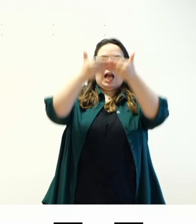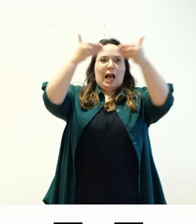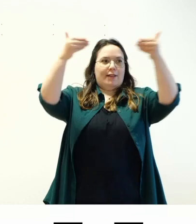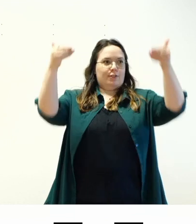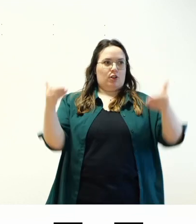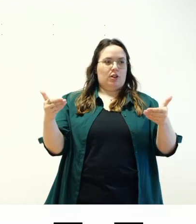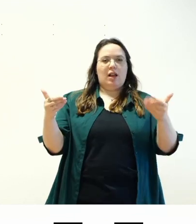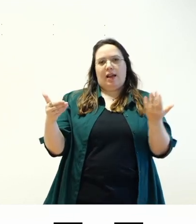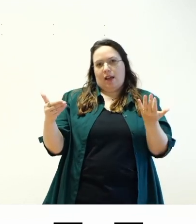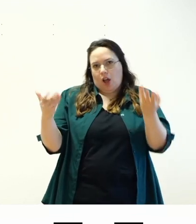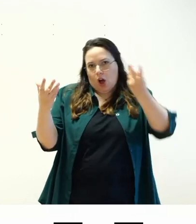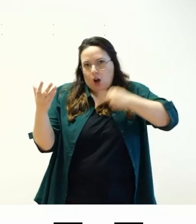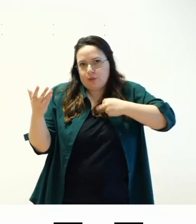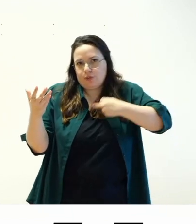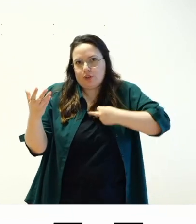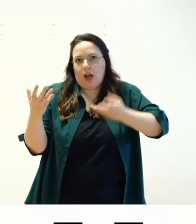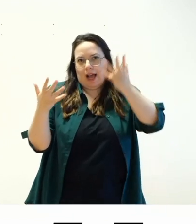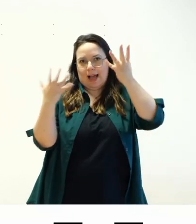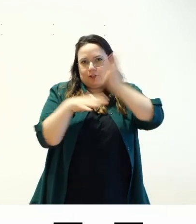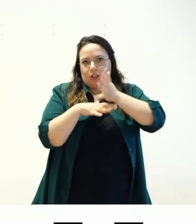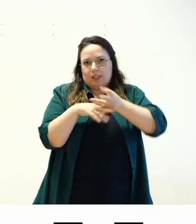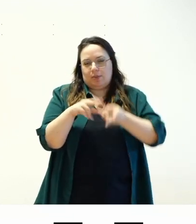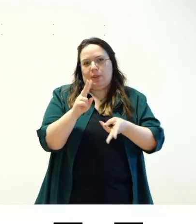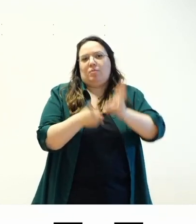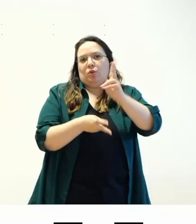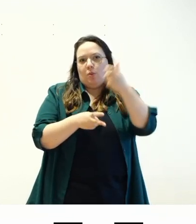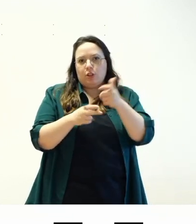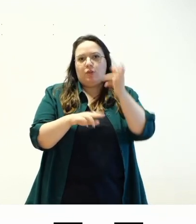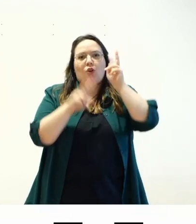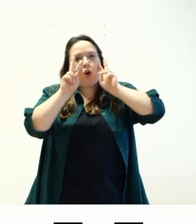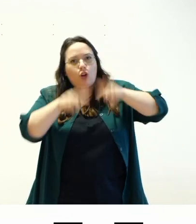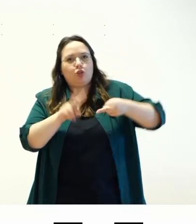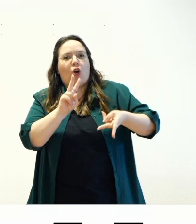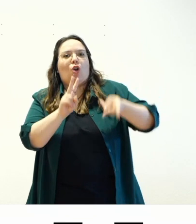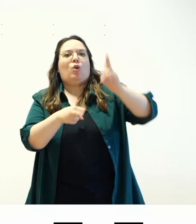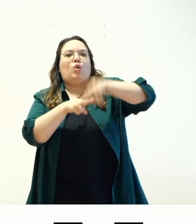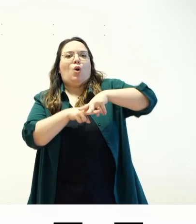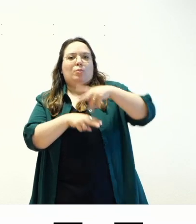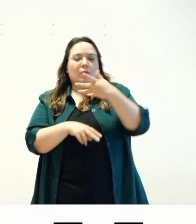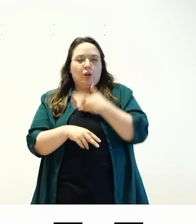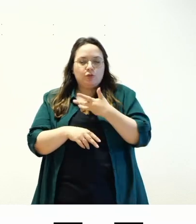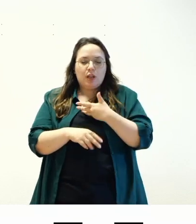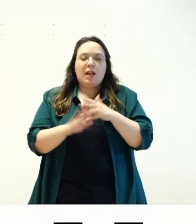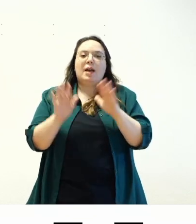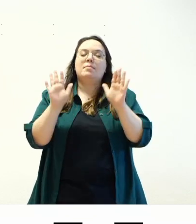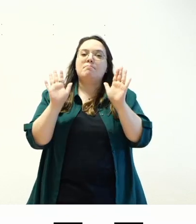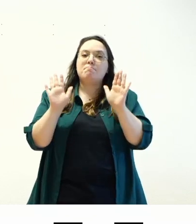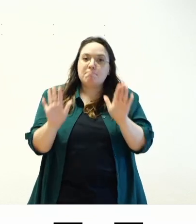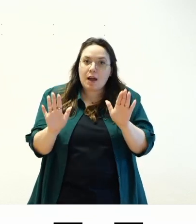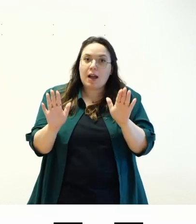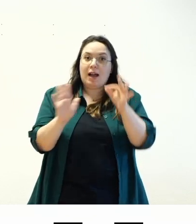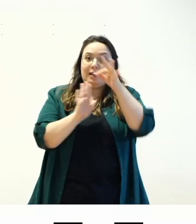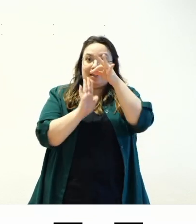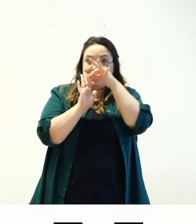più accessibile perché vengono fatte una serie di controlli aggiuntivi non è detto che non tutti i requisiti che sono